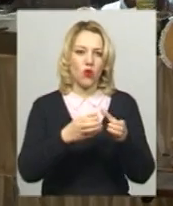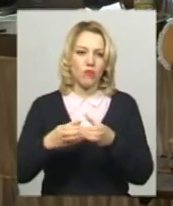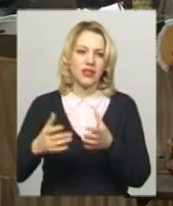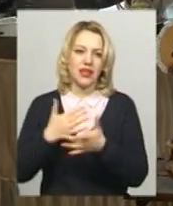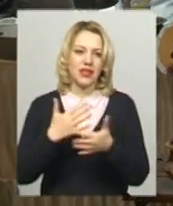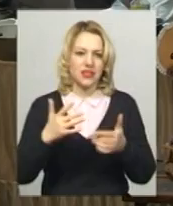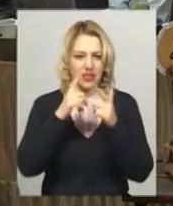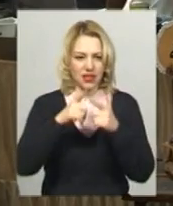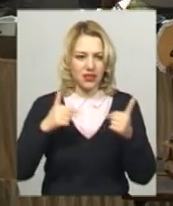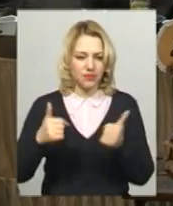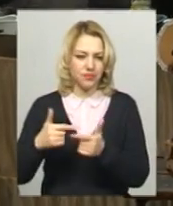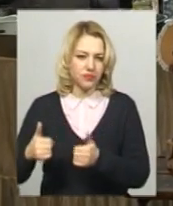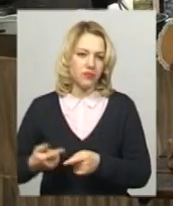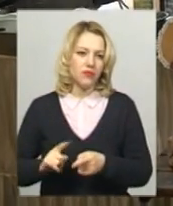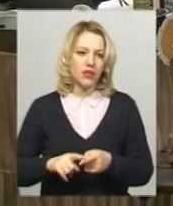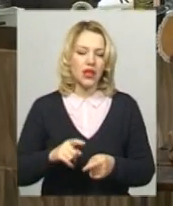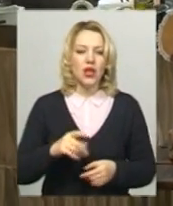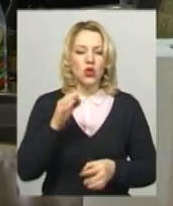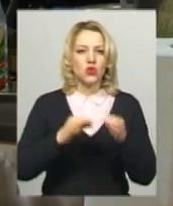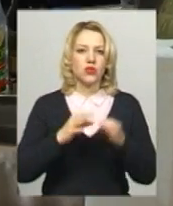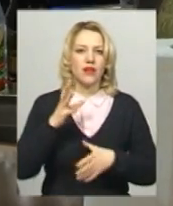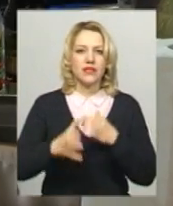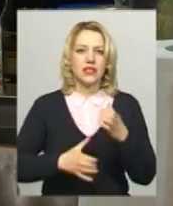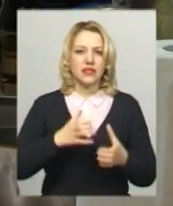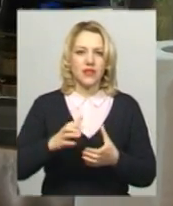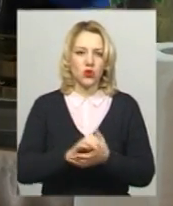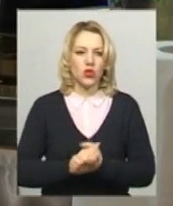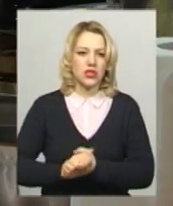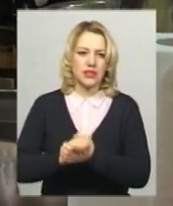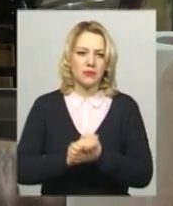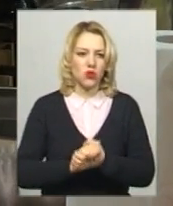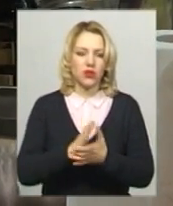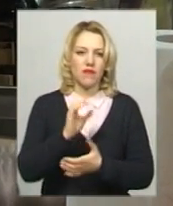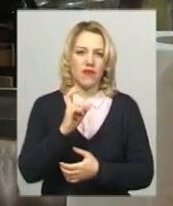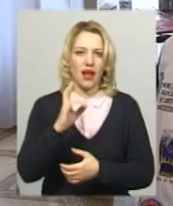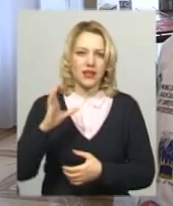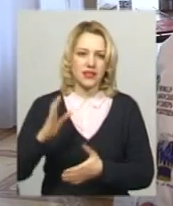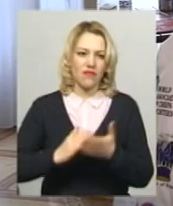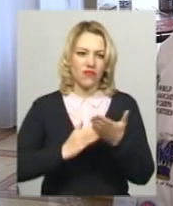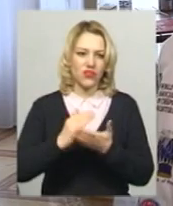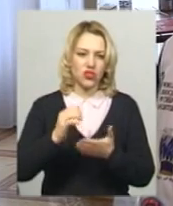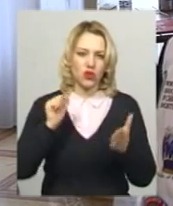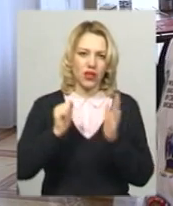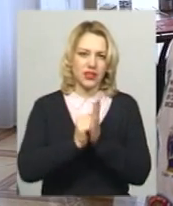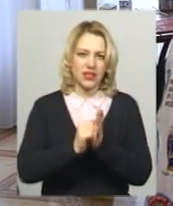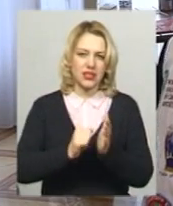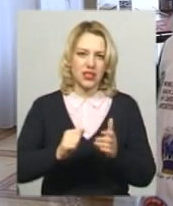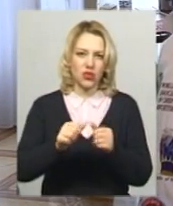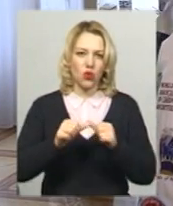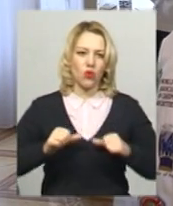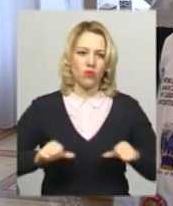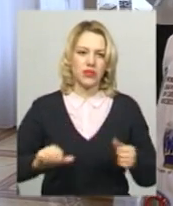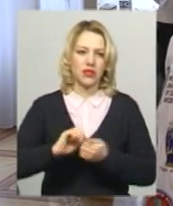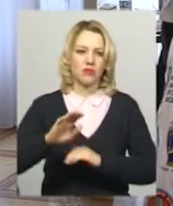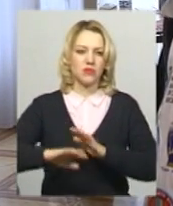Співорганізатор фестивалю, суддя Всесвітньої асоціації спільноць шеф-кухарів «ВАКС» вищої атестаційної комісії кулінарії світу з Кам